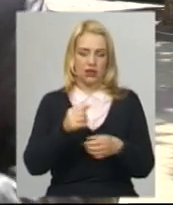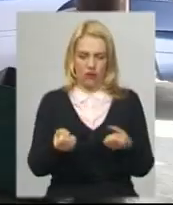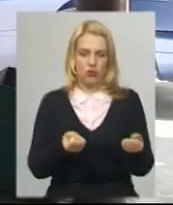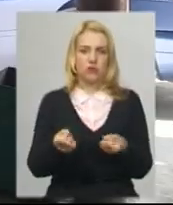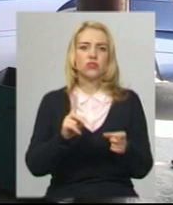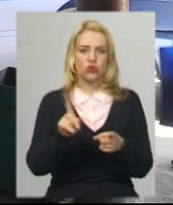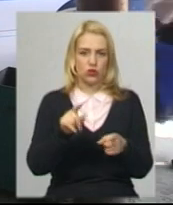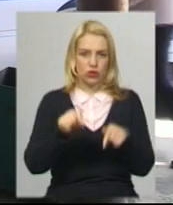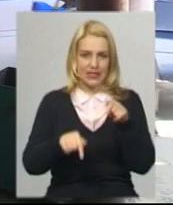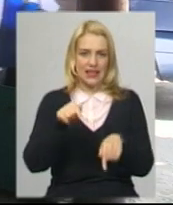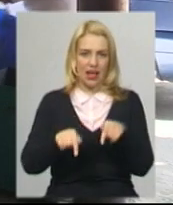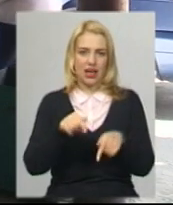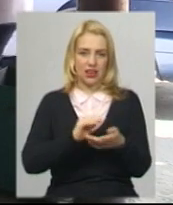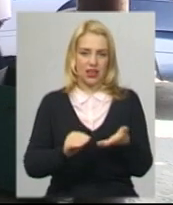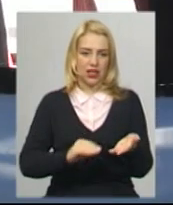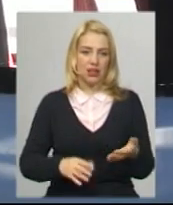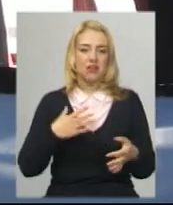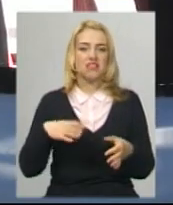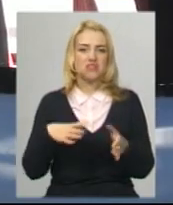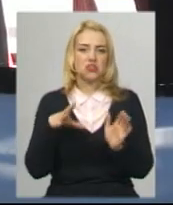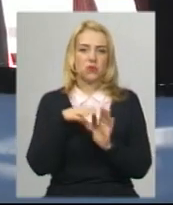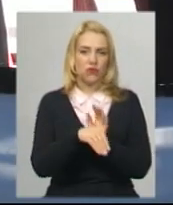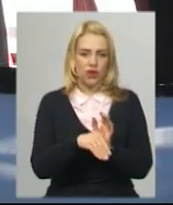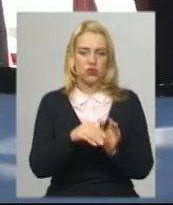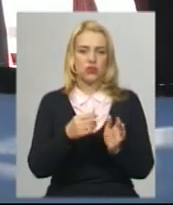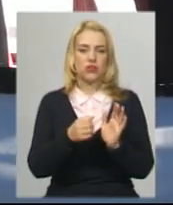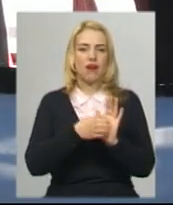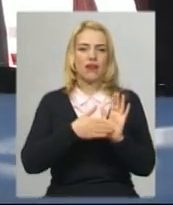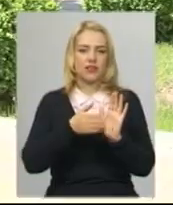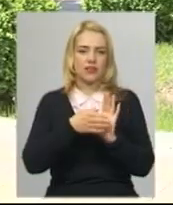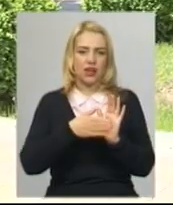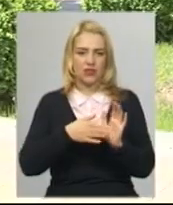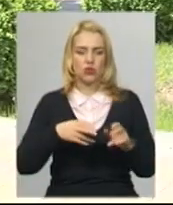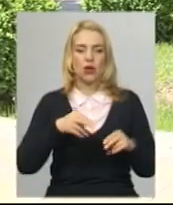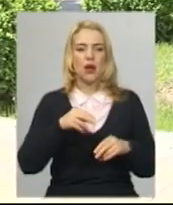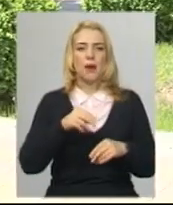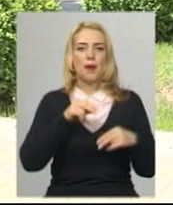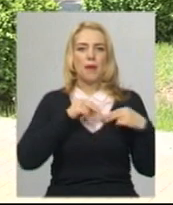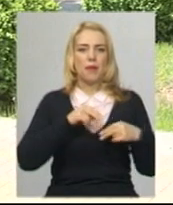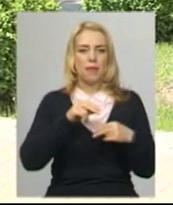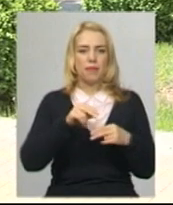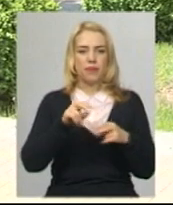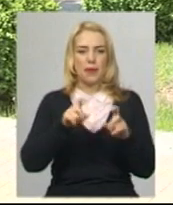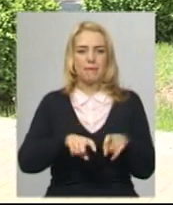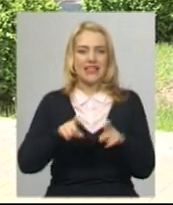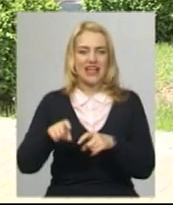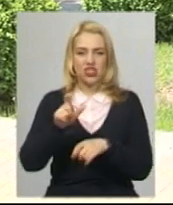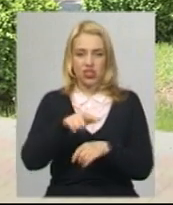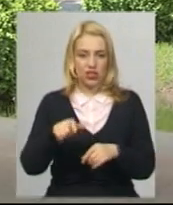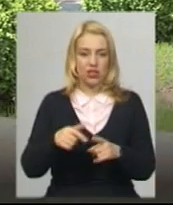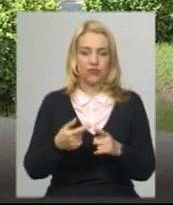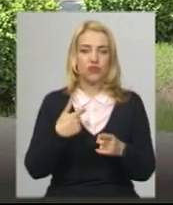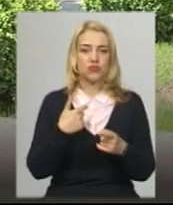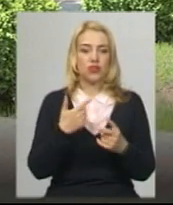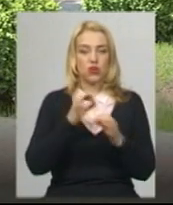секретаря. Навіщо запроваджують реєстрацію пасажирів, пояснює начальник управління інфраструктури облдержадміністрації Василя Стапчук. Ми не знаємо,